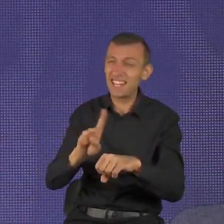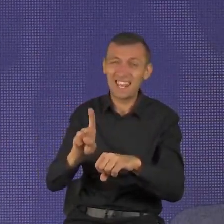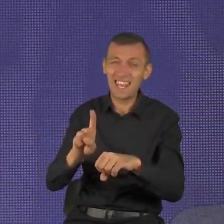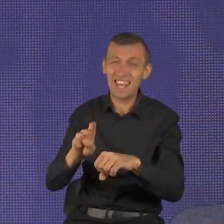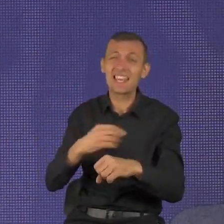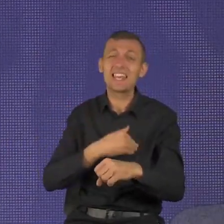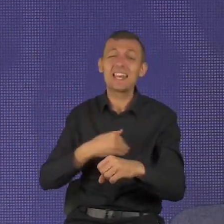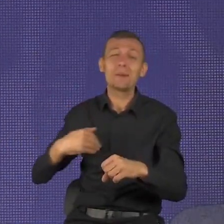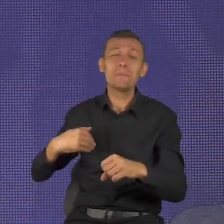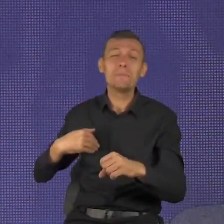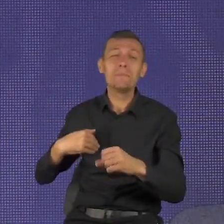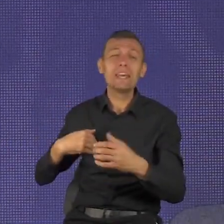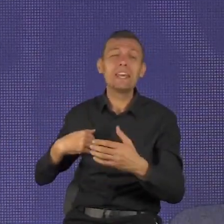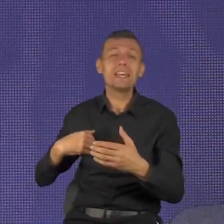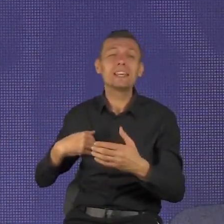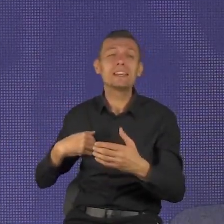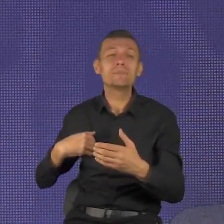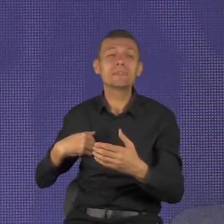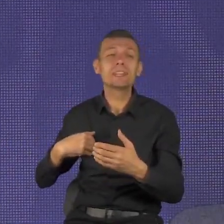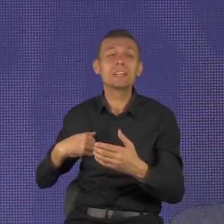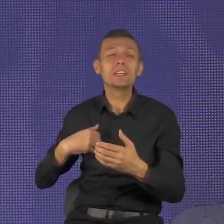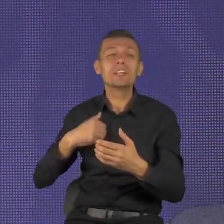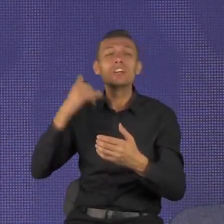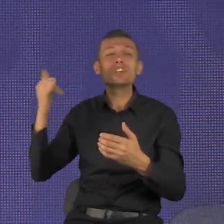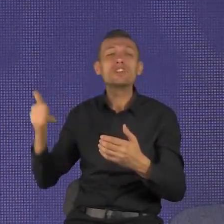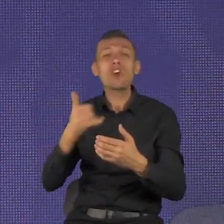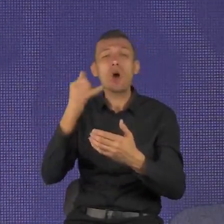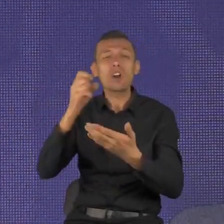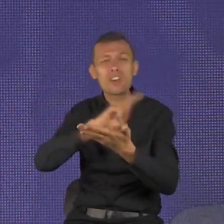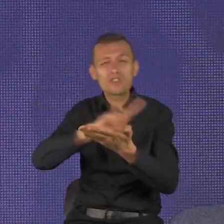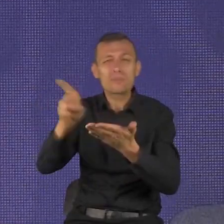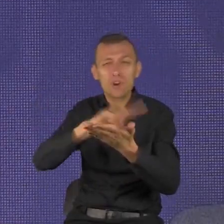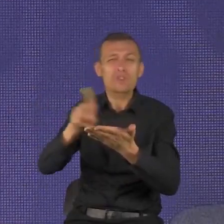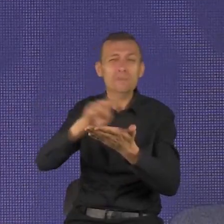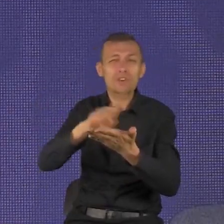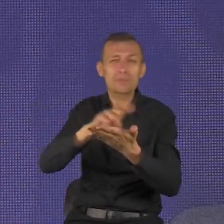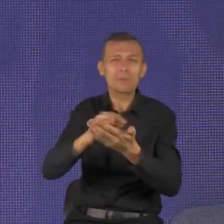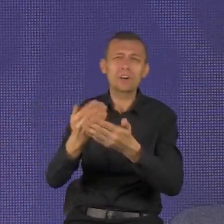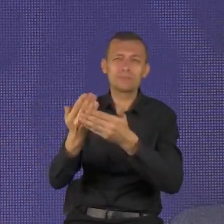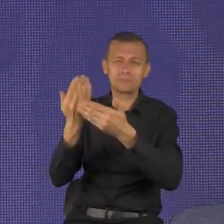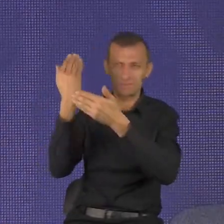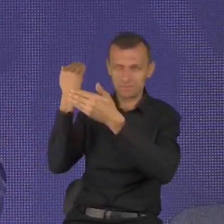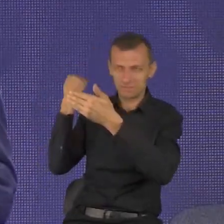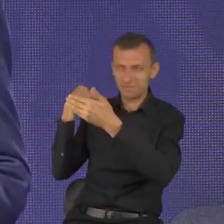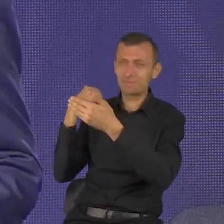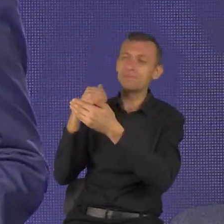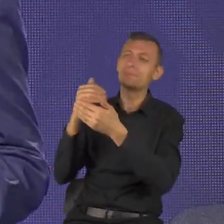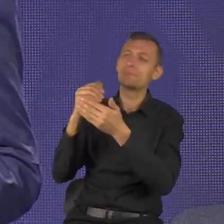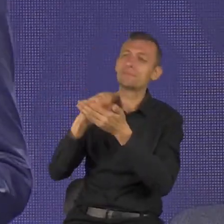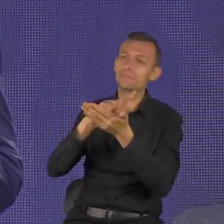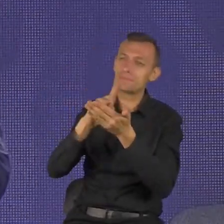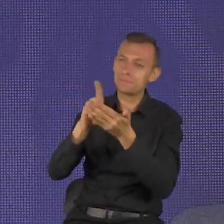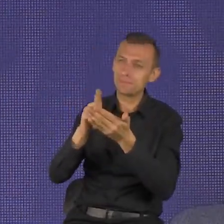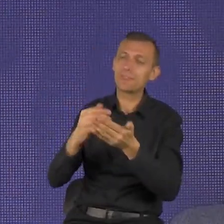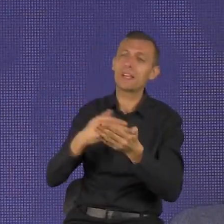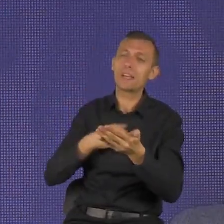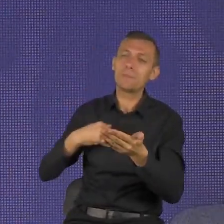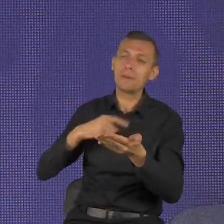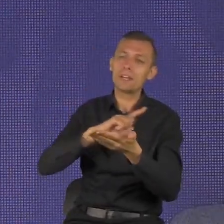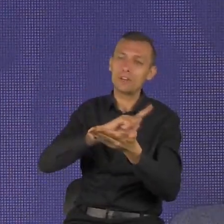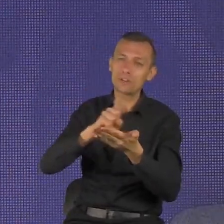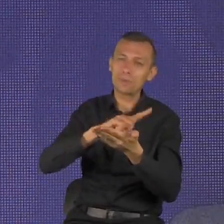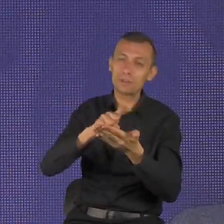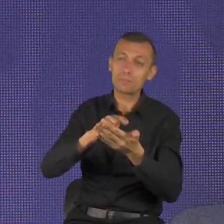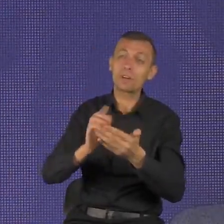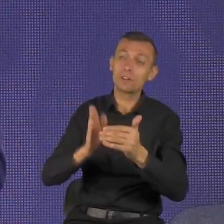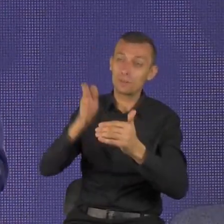szybszym stylem życia niż przeszłe pokolenia i najprawdopodobniej pokolenia, które przychodzą po nas, będą żyły jeszcze